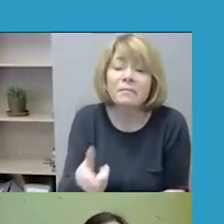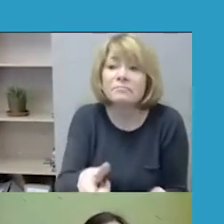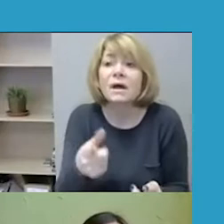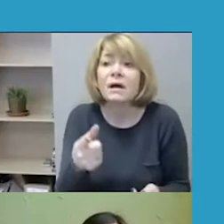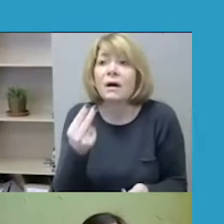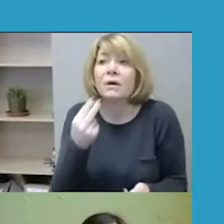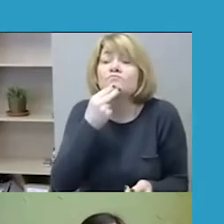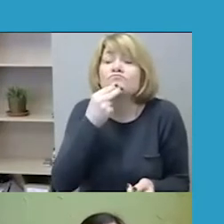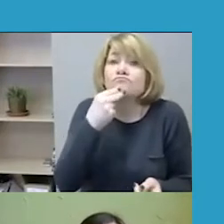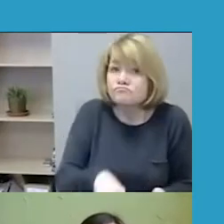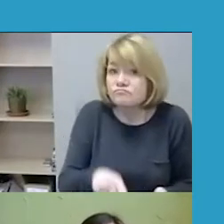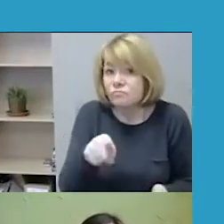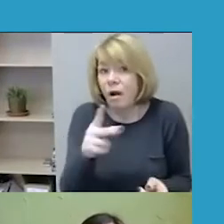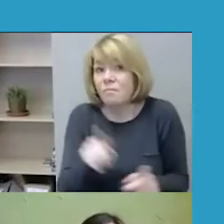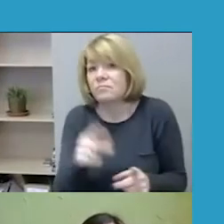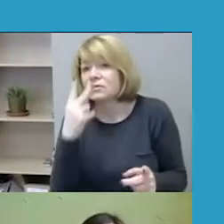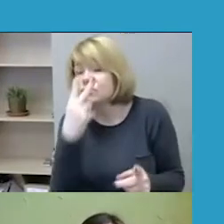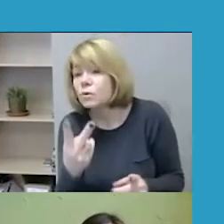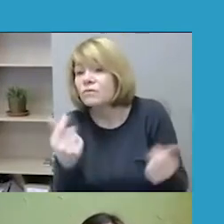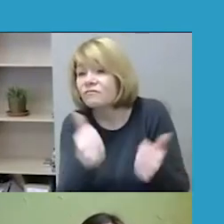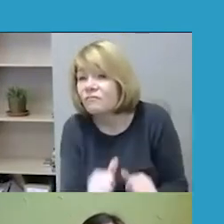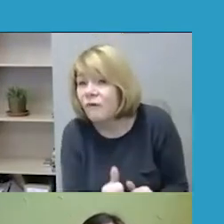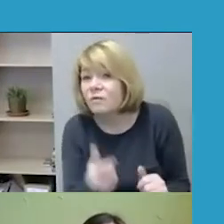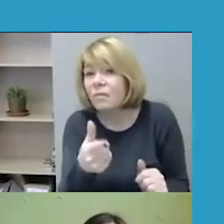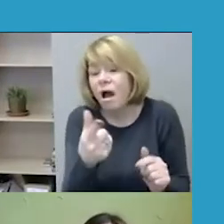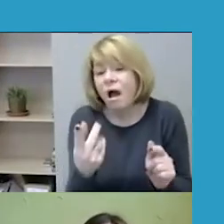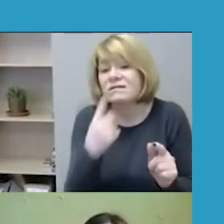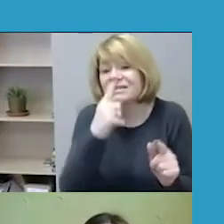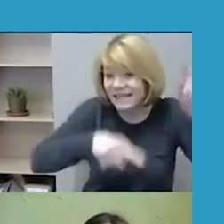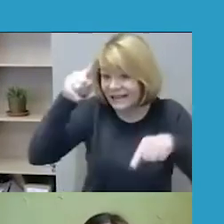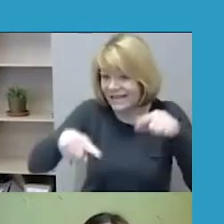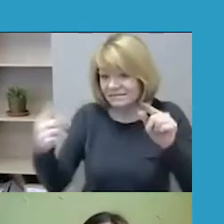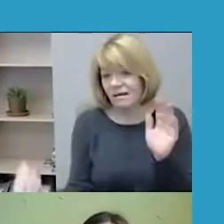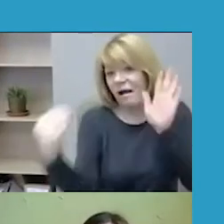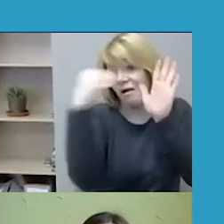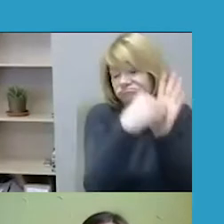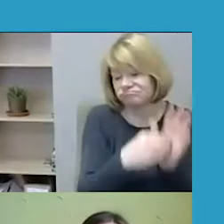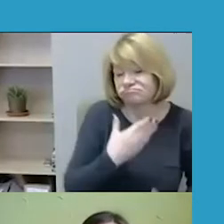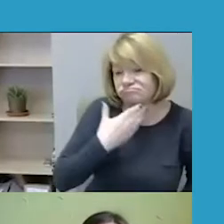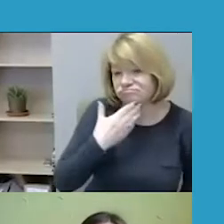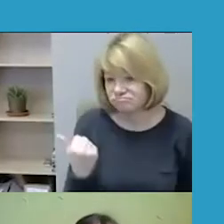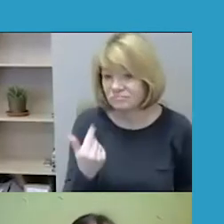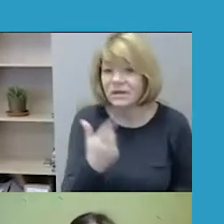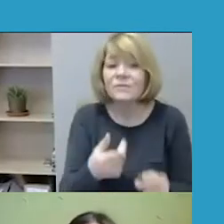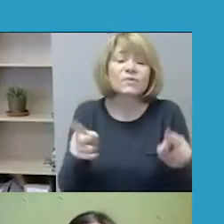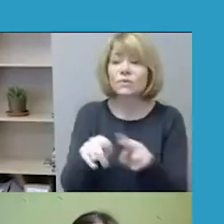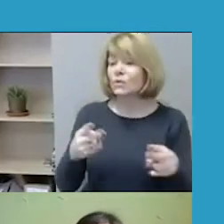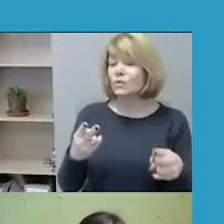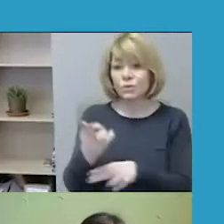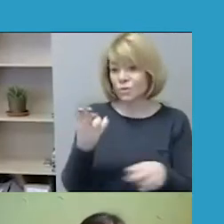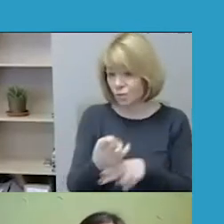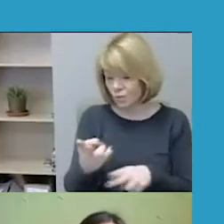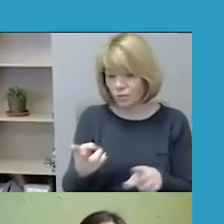nepaeisant jų pobūdžio, nepatenka į statistiką ir trukdo efektyviai reaguoti ir iškreipę